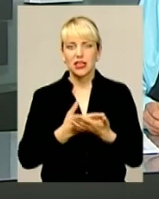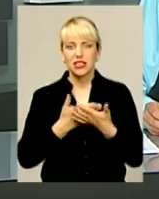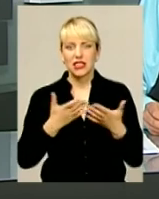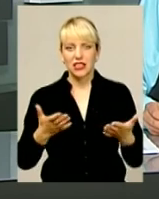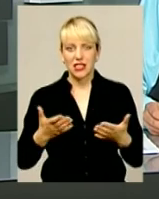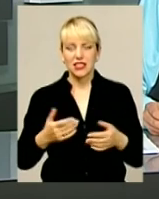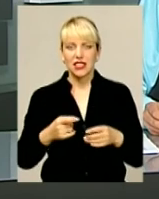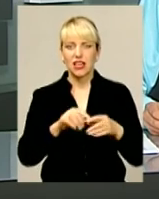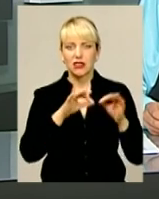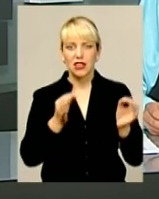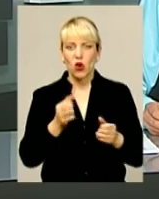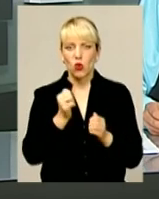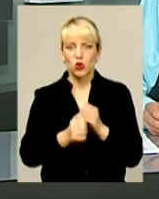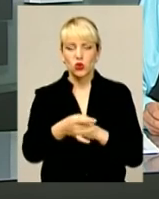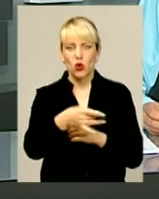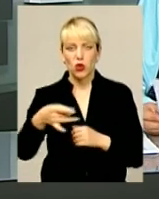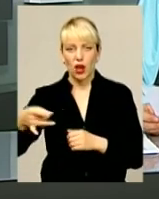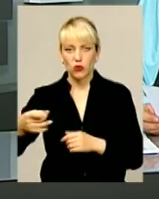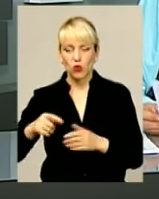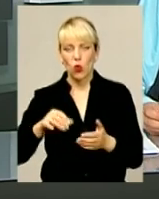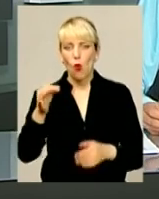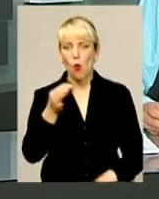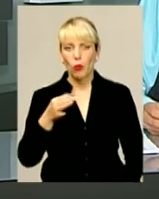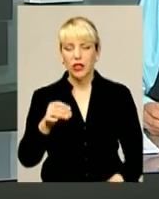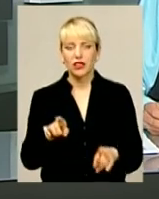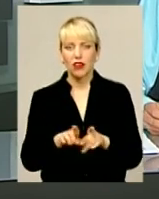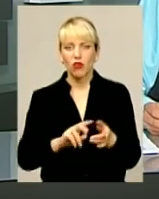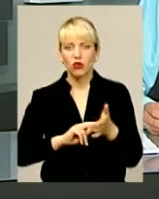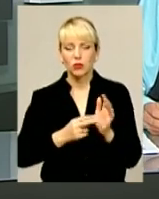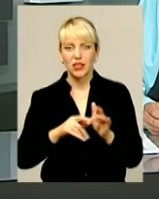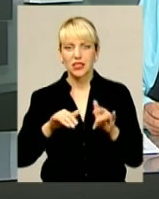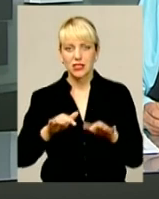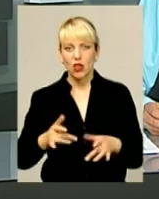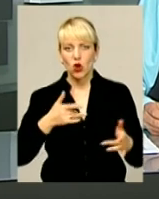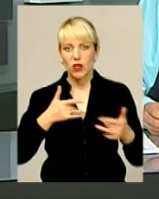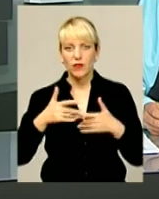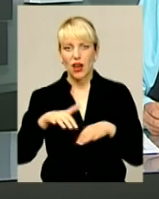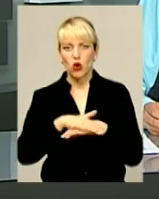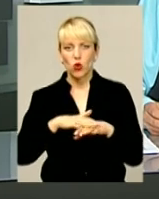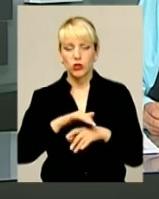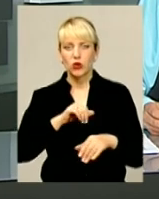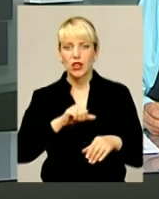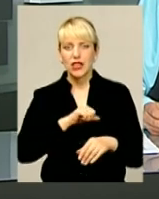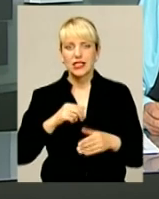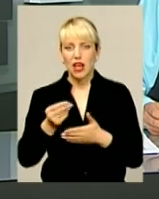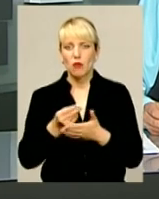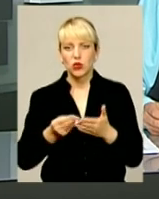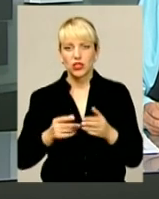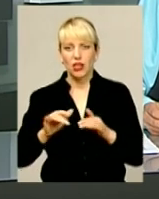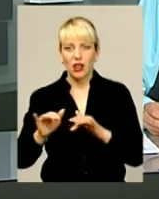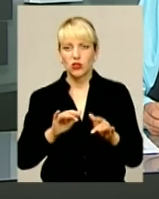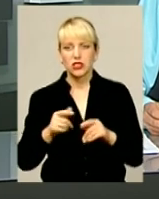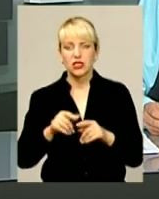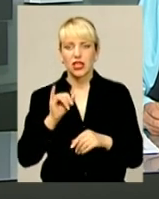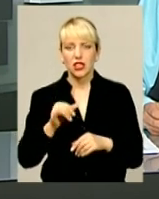-вжиткових традицій кожного району області, також у планах заходів, концерти, народної самодіяльності, святкові ярмарки. А